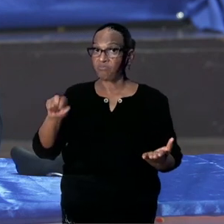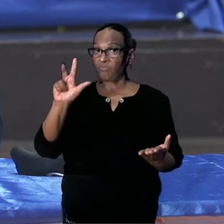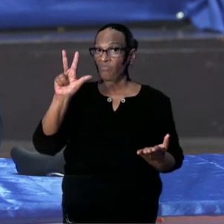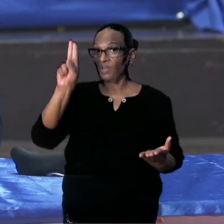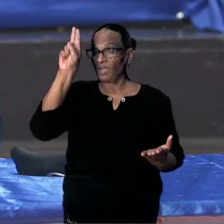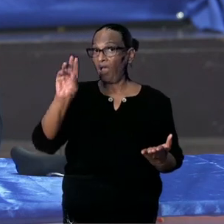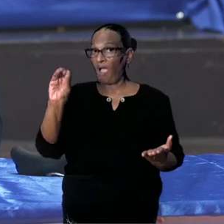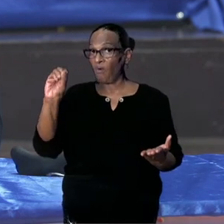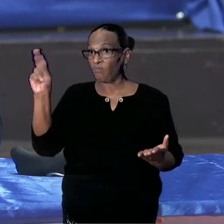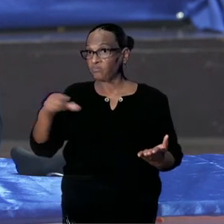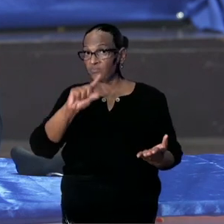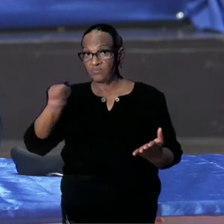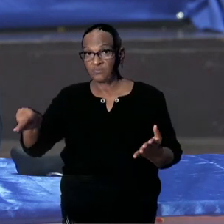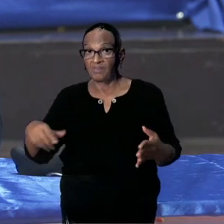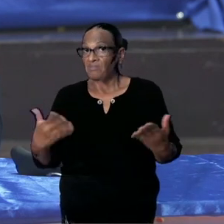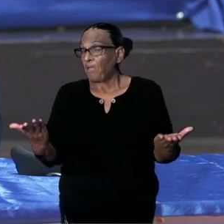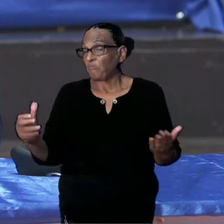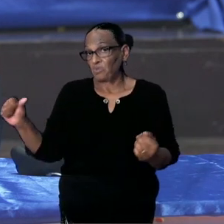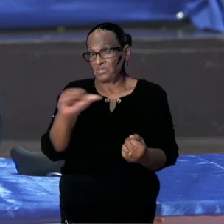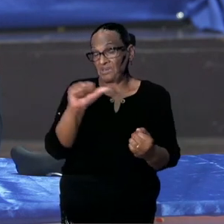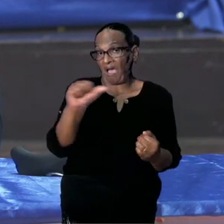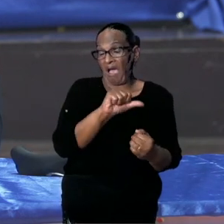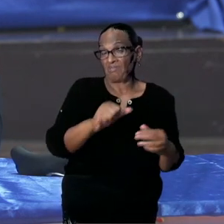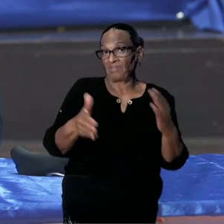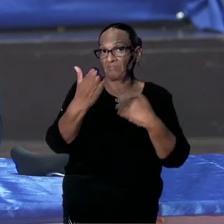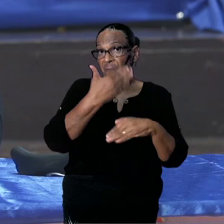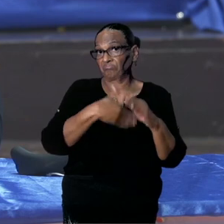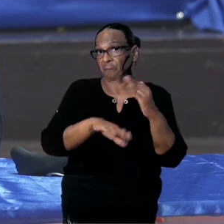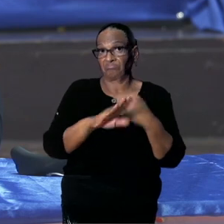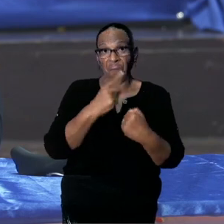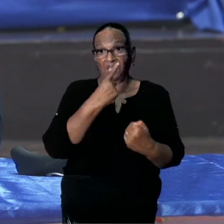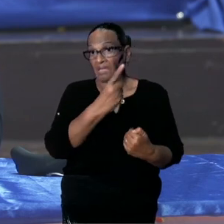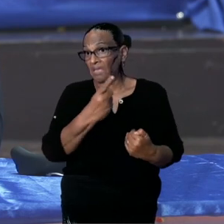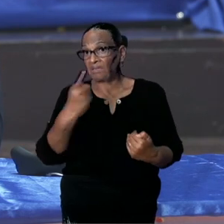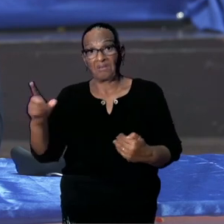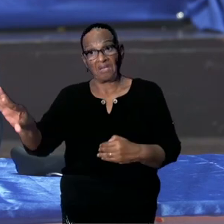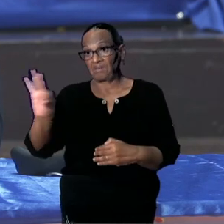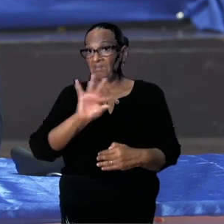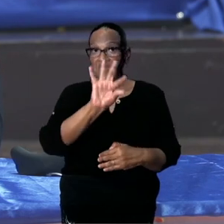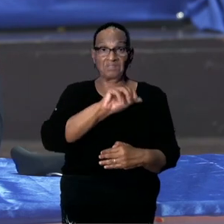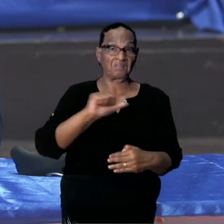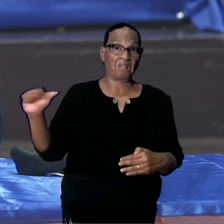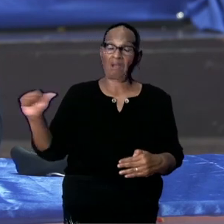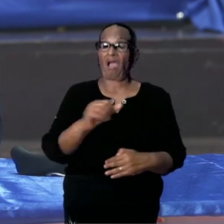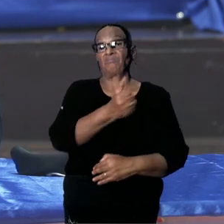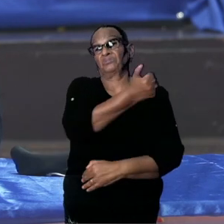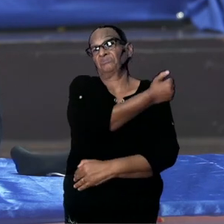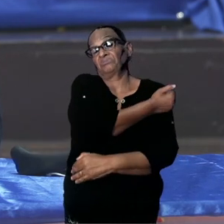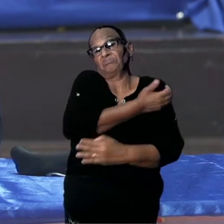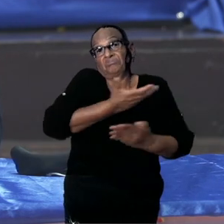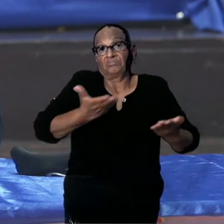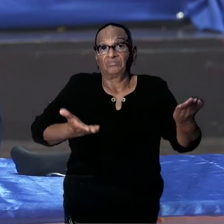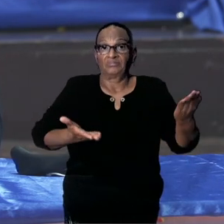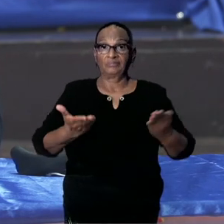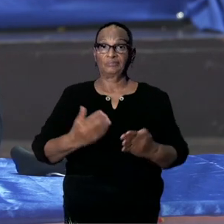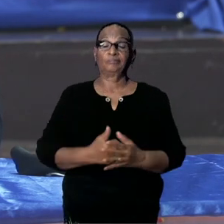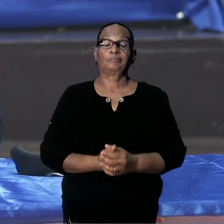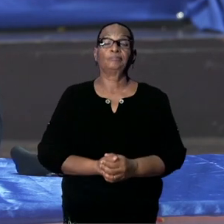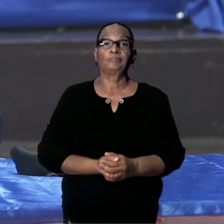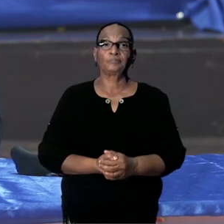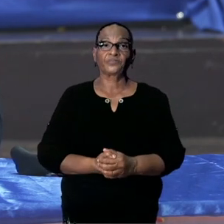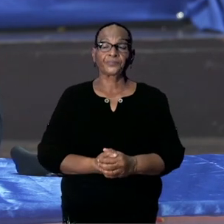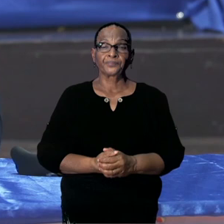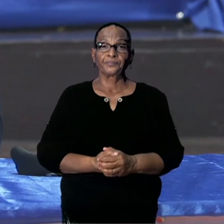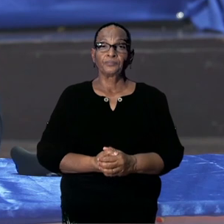moeten we kijken, als we vanuit het African Medical Supplies Platform dan moeten overstappen naar een ander vaccin. Dus dat ligt nog steeds voor de hand.